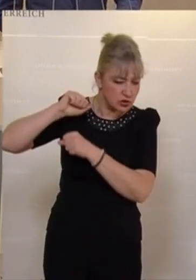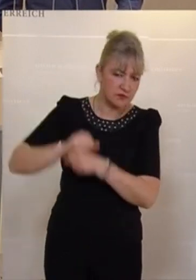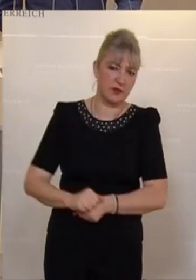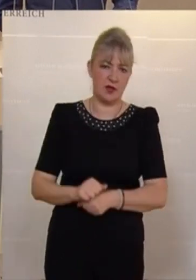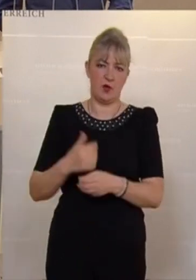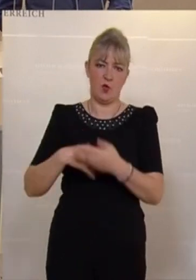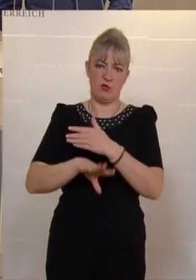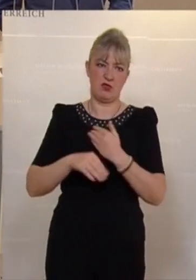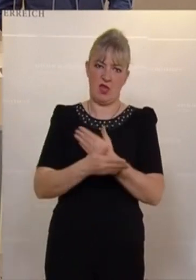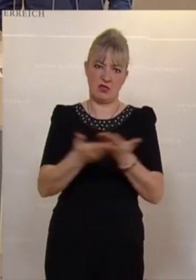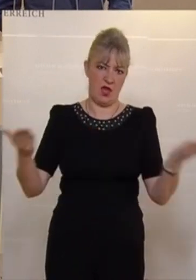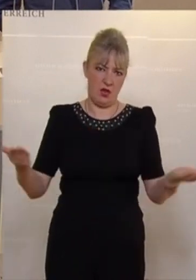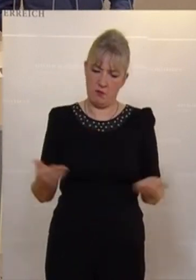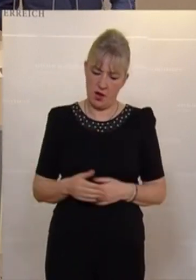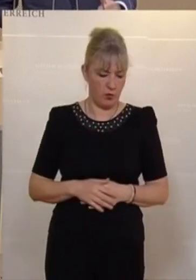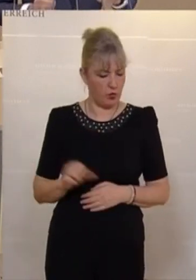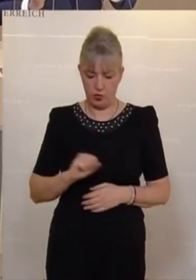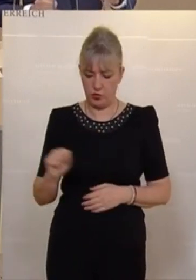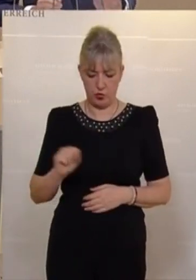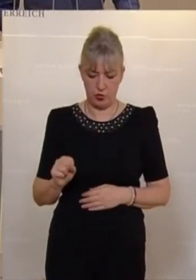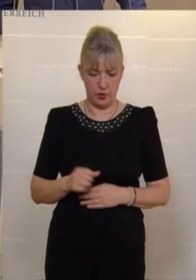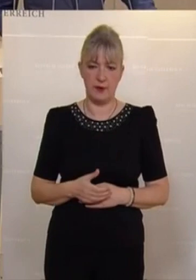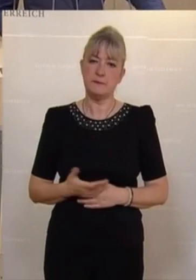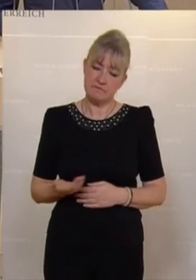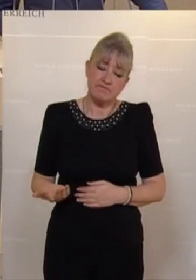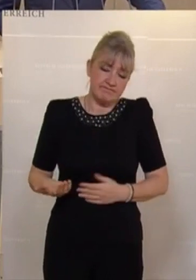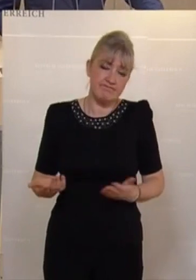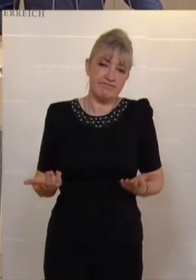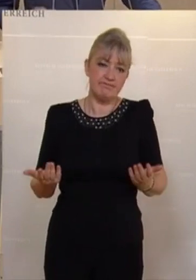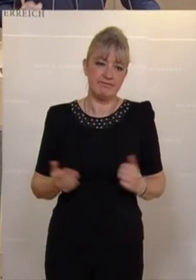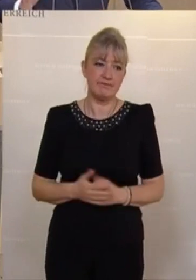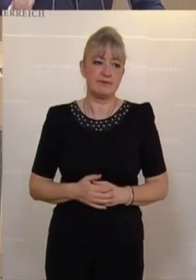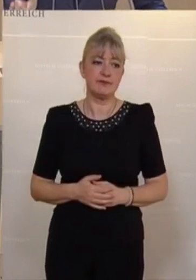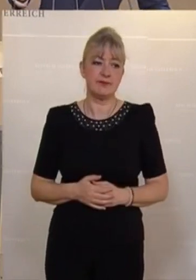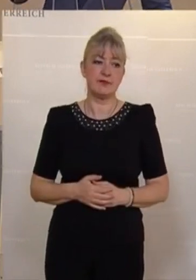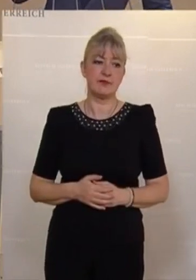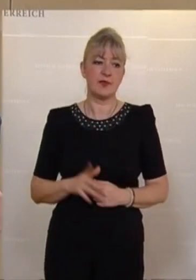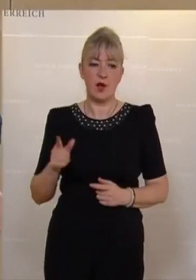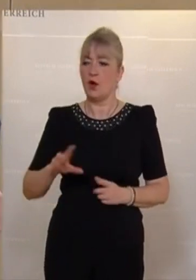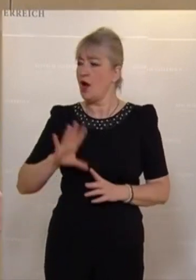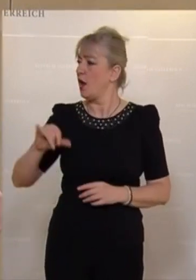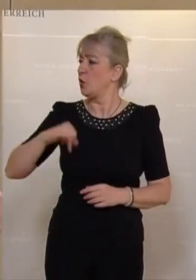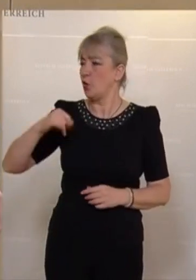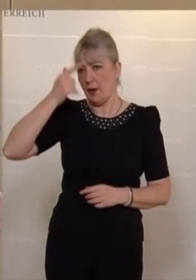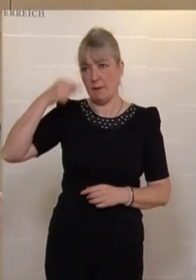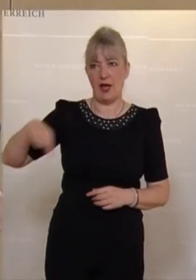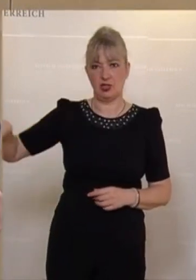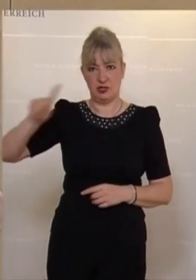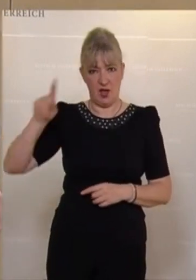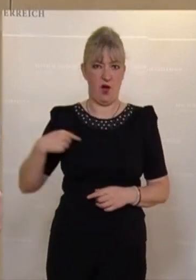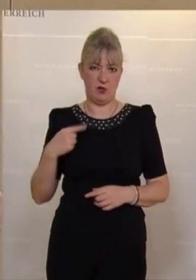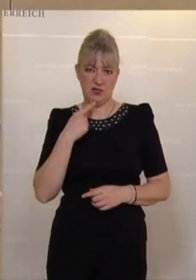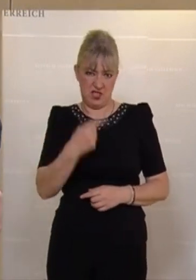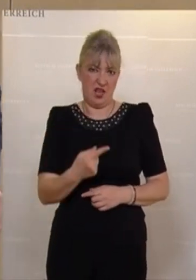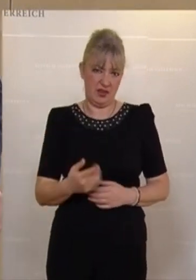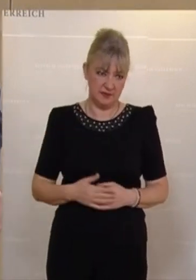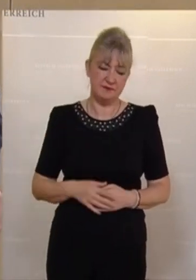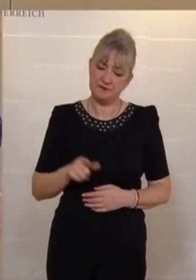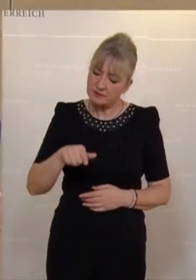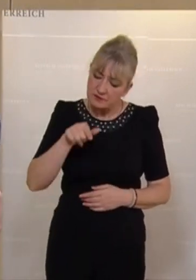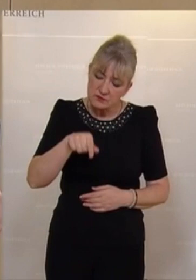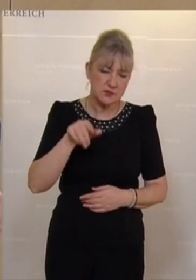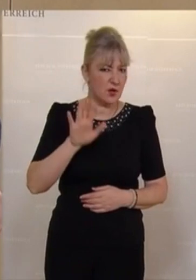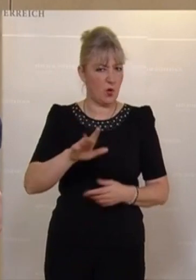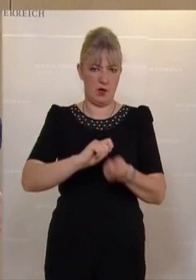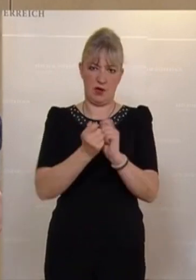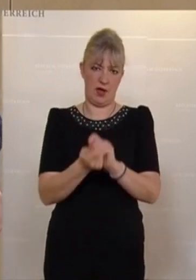Schultern der Unternehmerinnen lasten. Und da sage ich Ihnen, auch im Namen aller jungen Menschen in Österreich, das muss sich